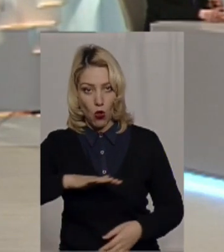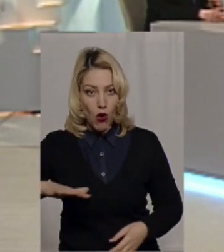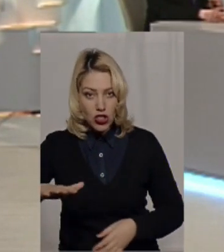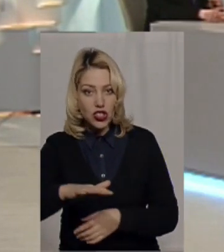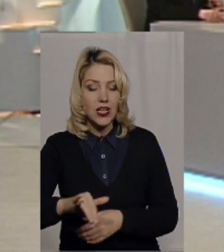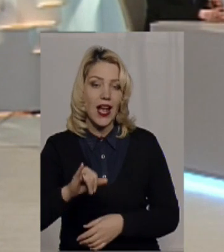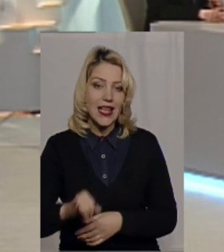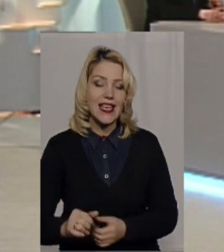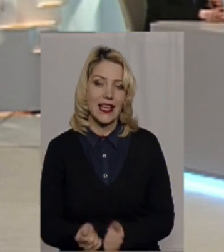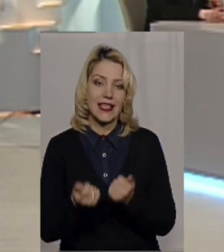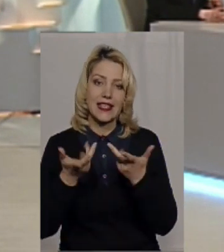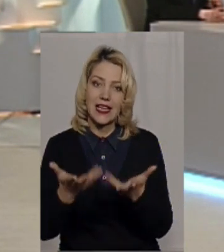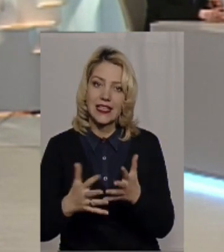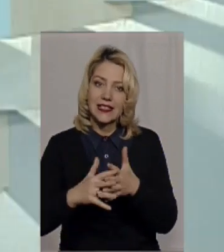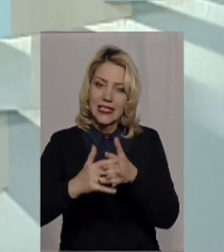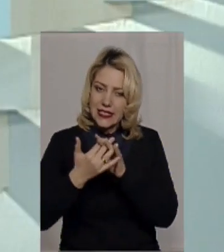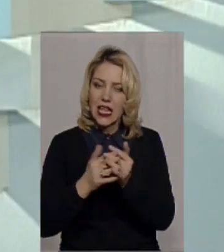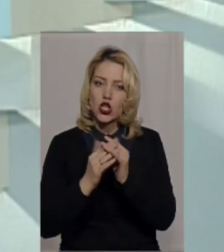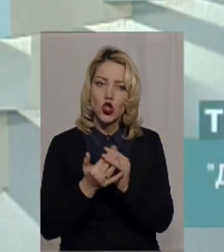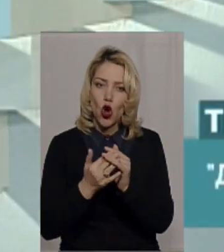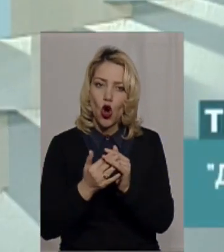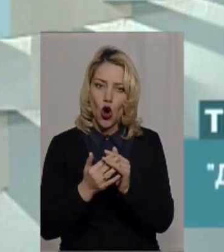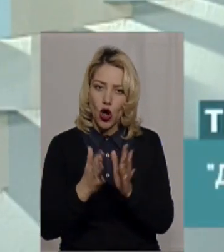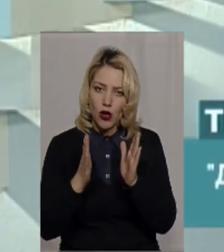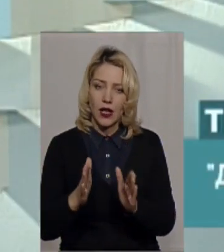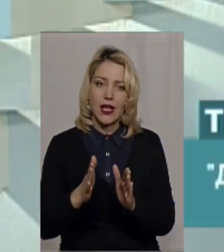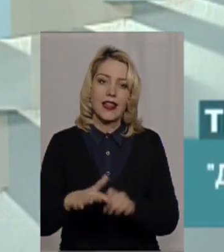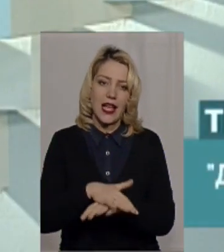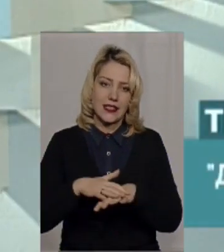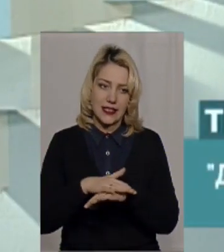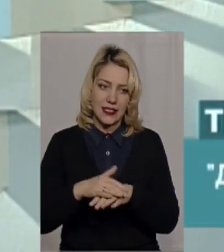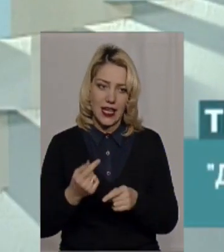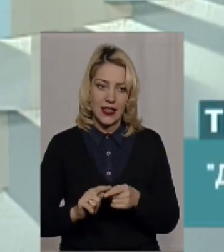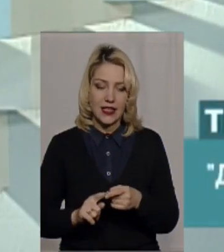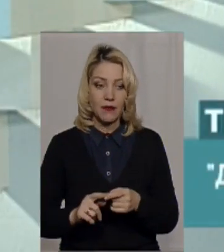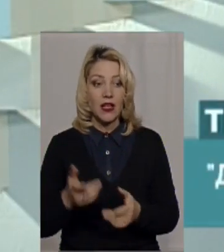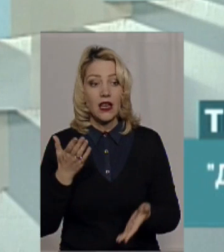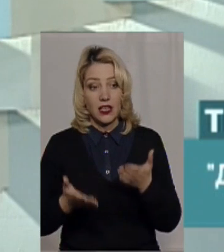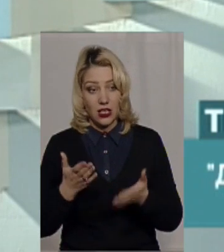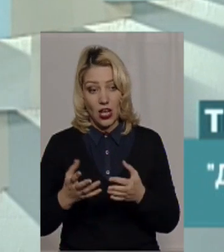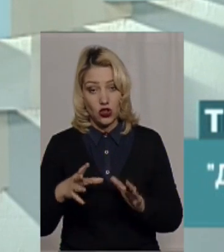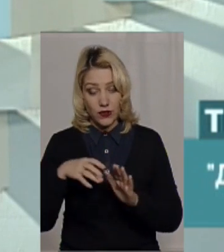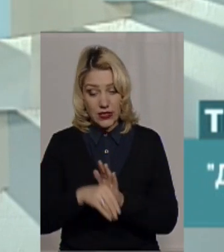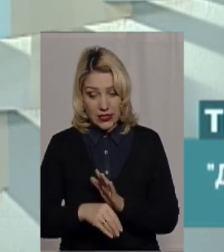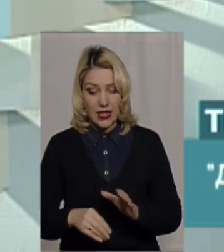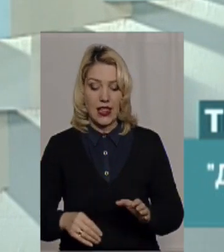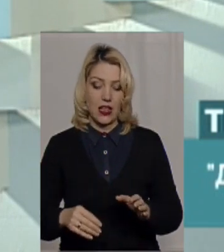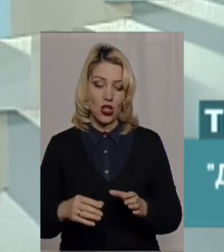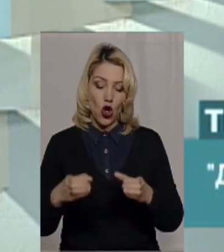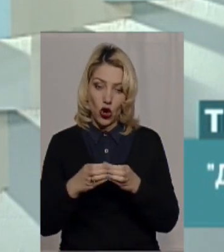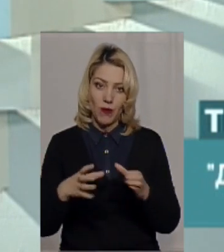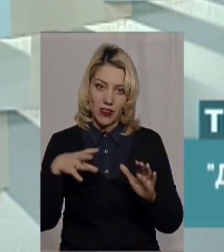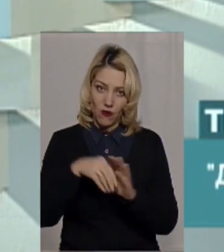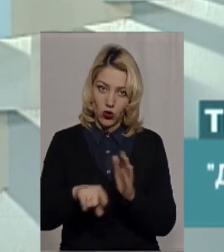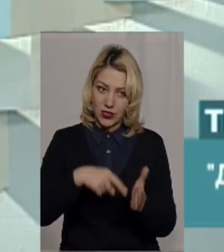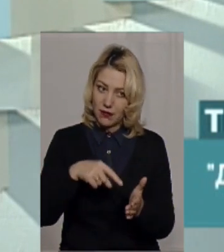кількість сільського населення, підкреслюю. Тому що ми розуміємо, що в місті інфраструктура більш-менш є. Тому якщо до складу громади входить місто, то його